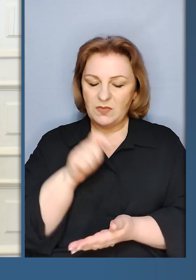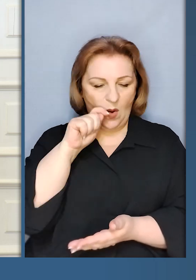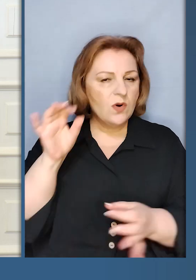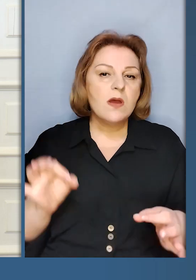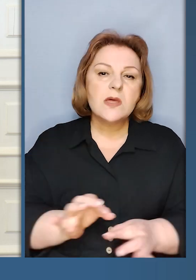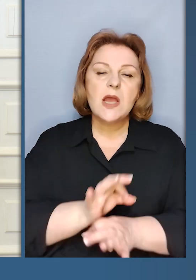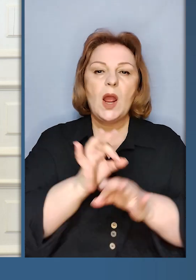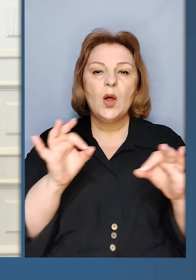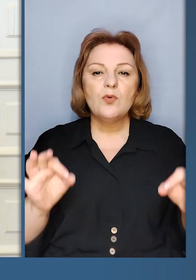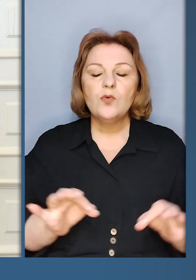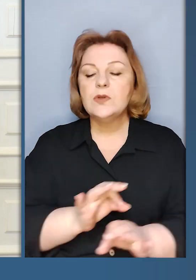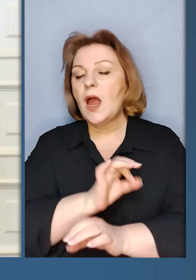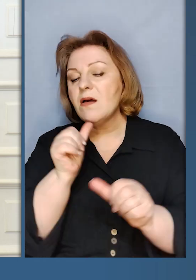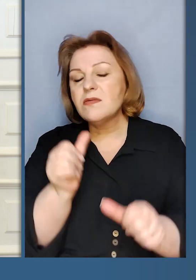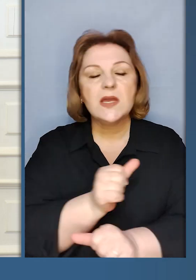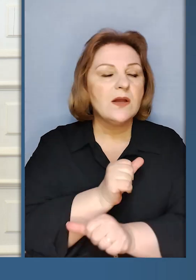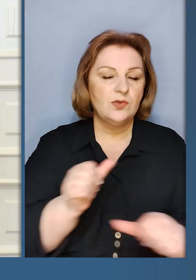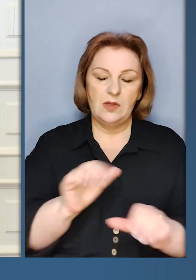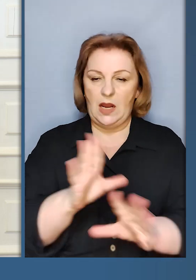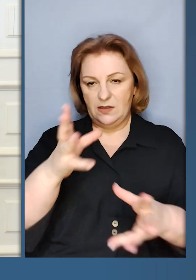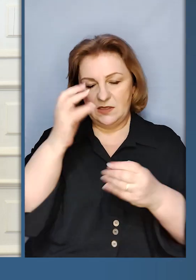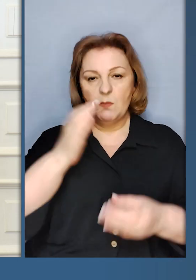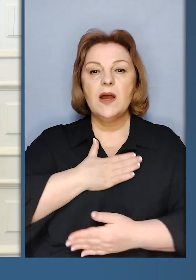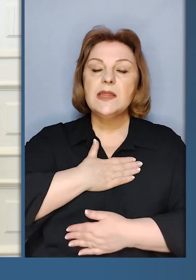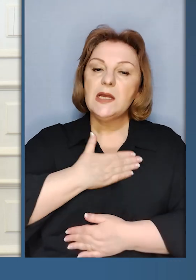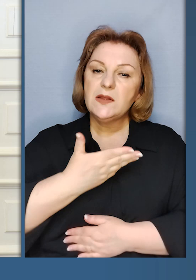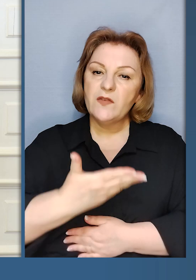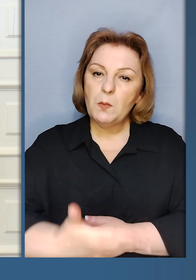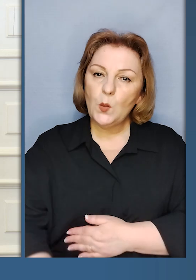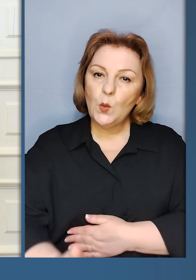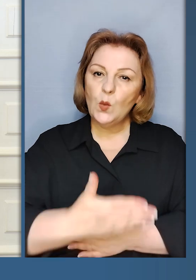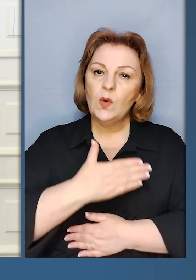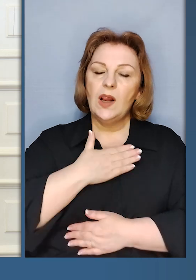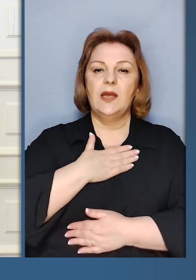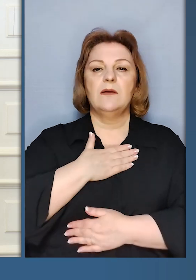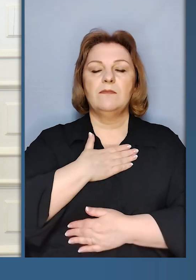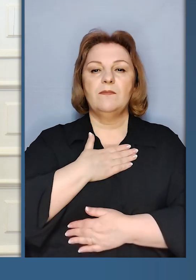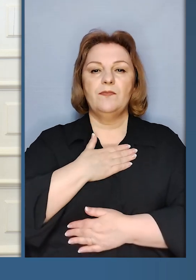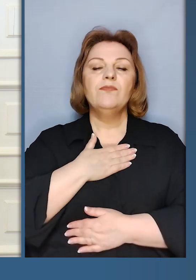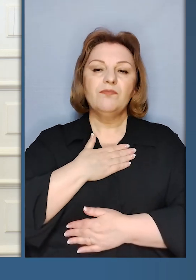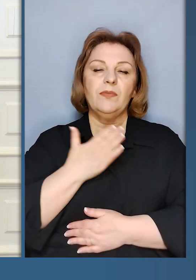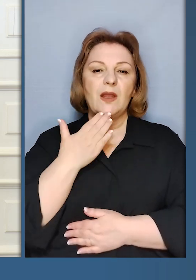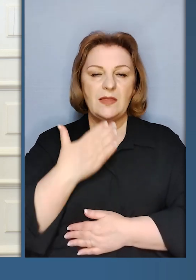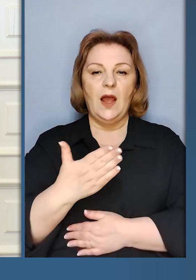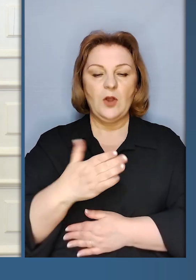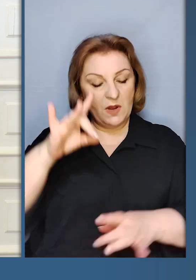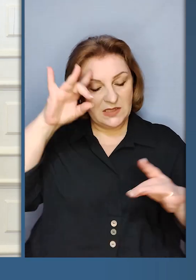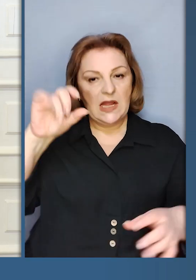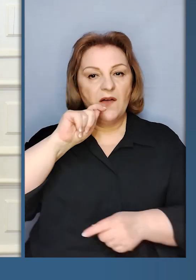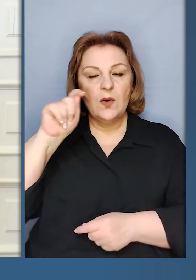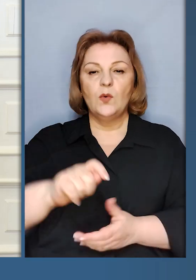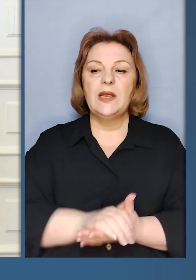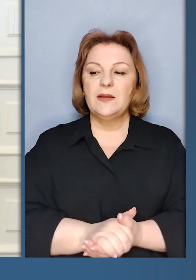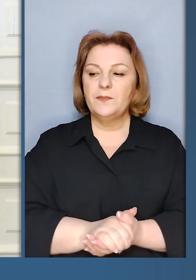ніколи, ніколи, ні за що не забуде низький вам уклін. Дякую. Слава Україні.